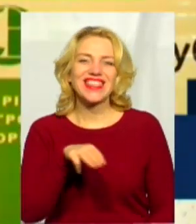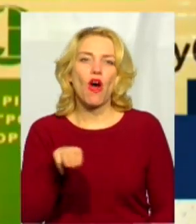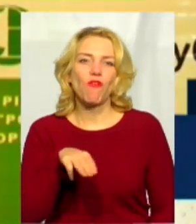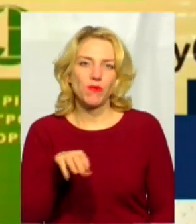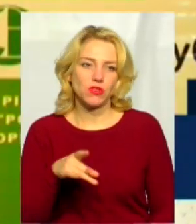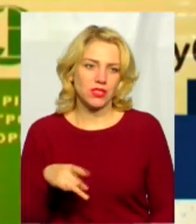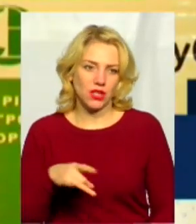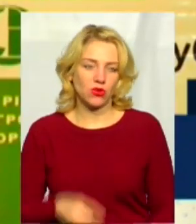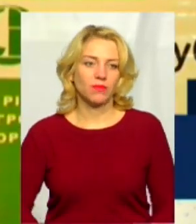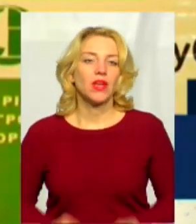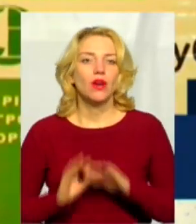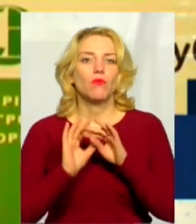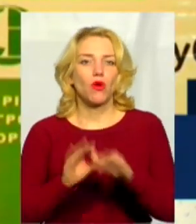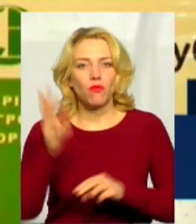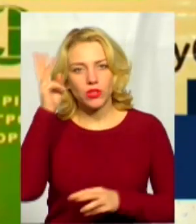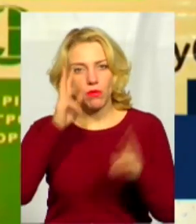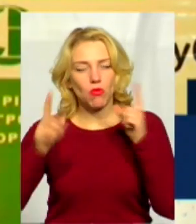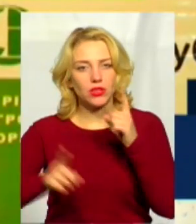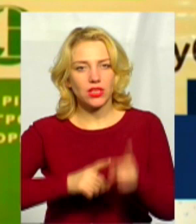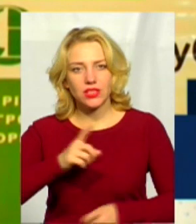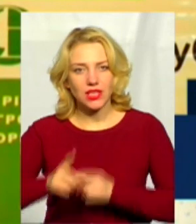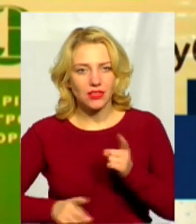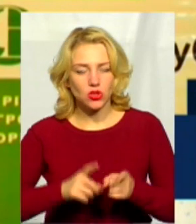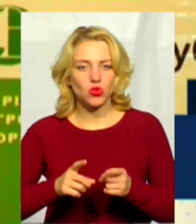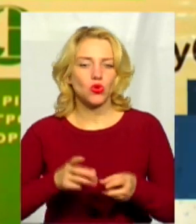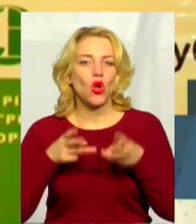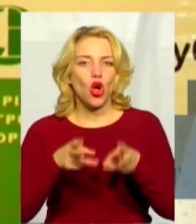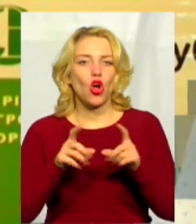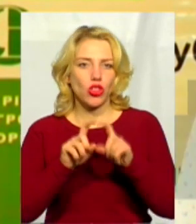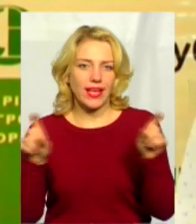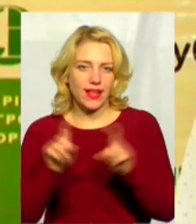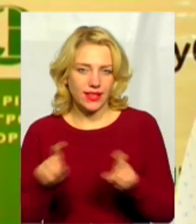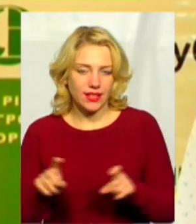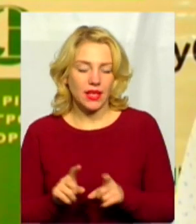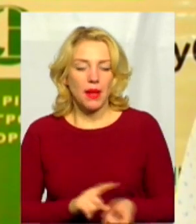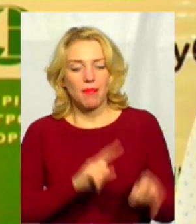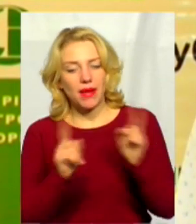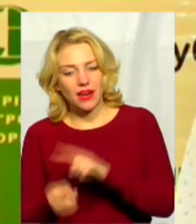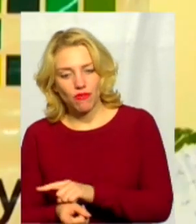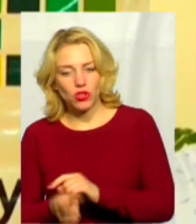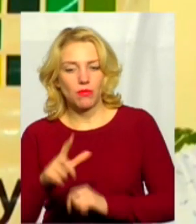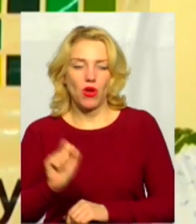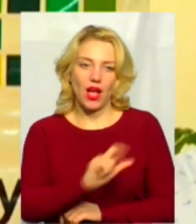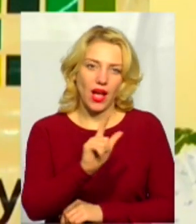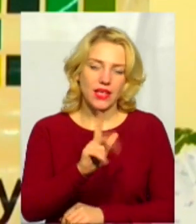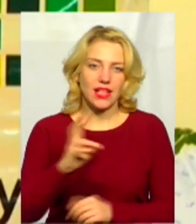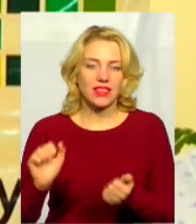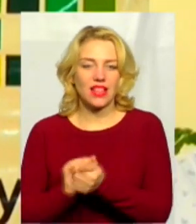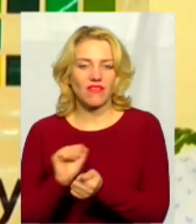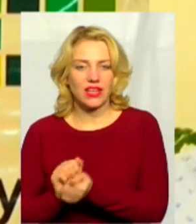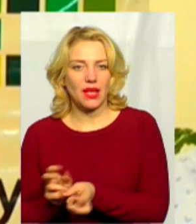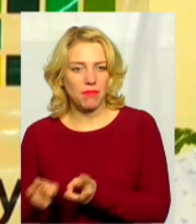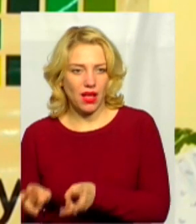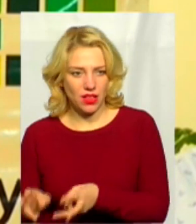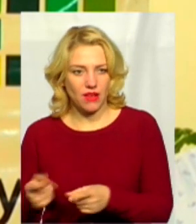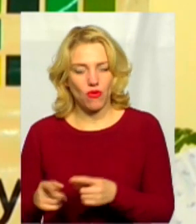Проводимо модернізацію і реконструкцію котелень. Переводимо деякі з газу на тверде паливо. Крім цього, в нас створений